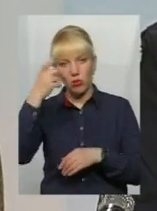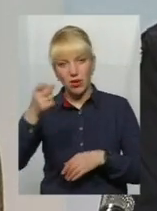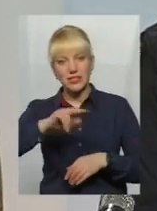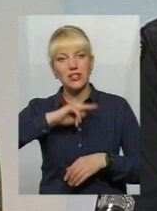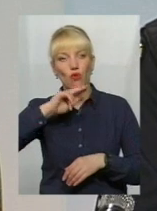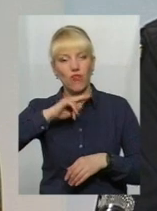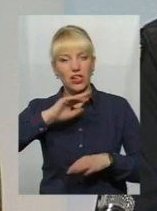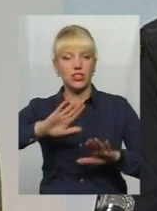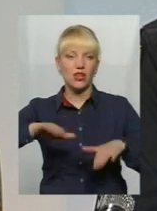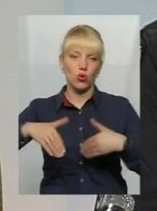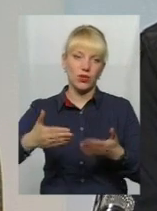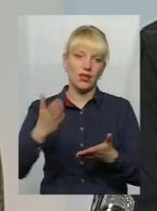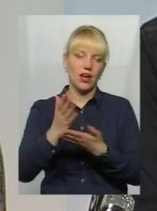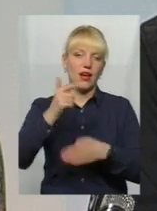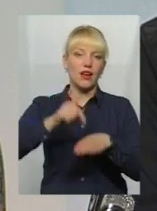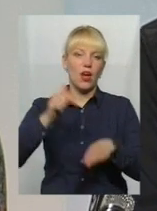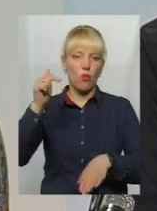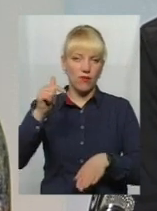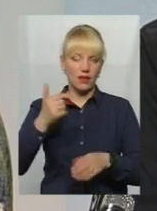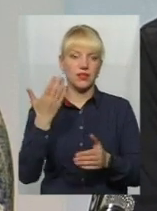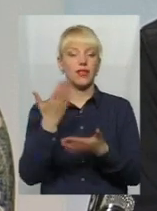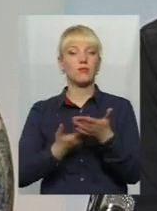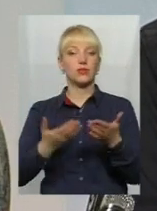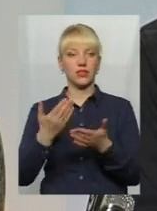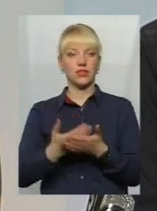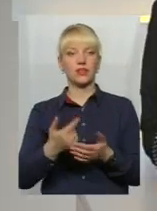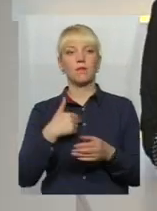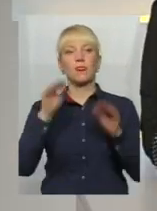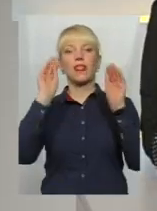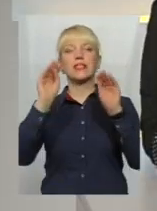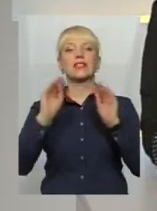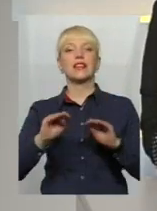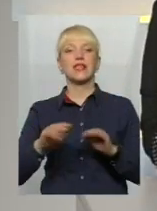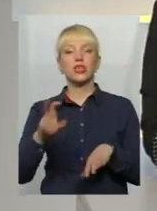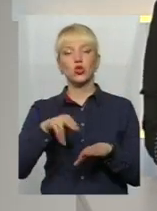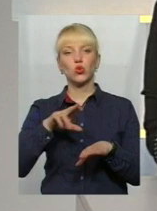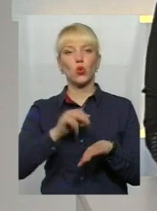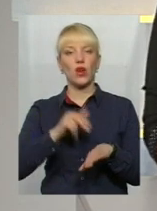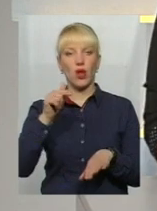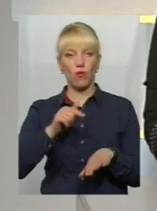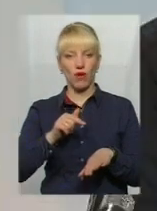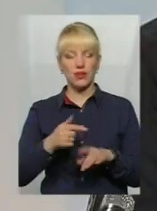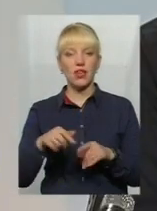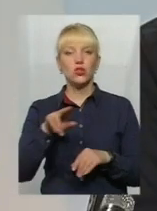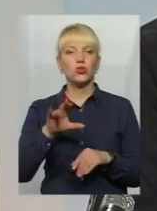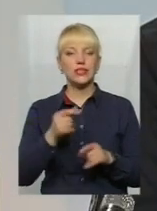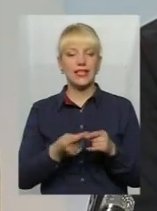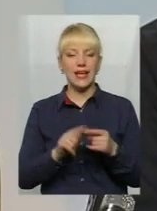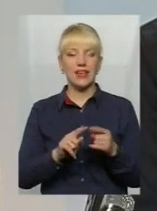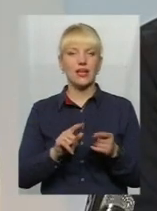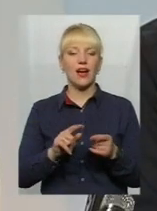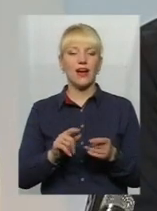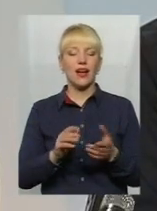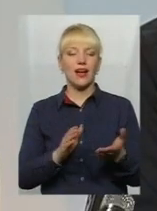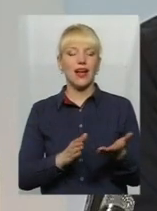рекомендацій йде реагування. До прикладу, я наведу коротеньку статистику щодо реагування стосовно цієї категорії осіб,